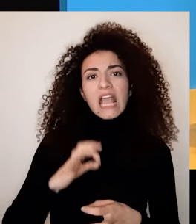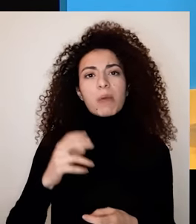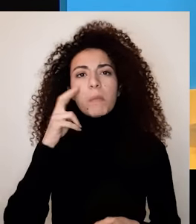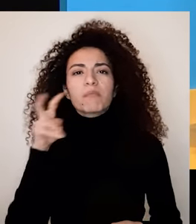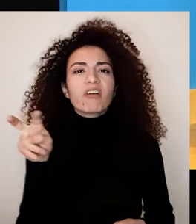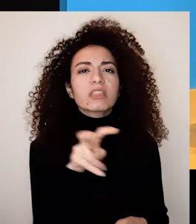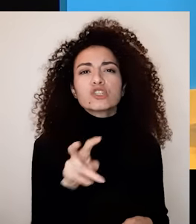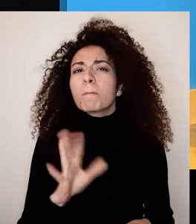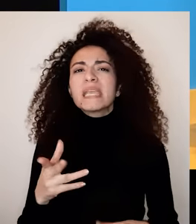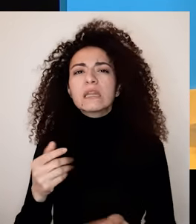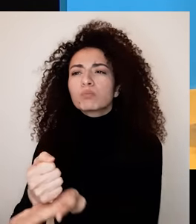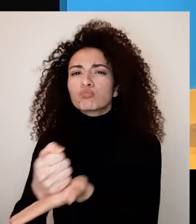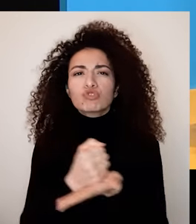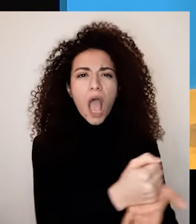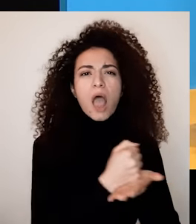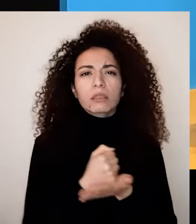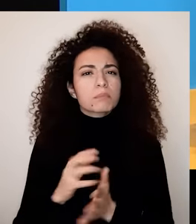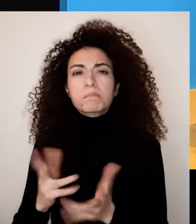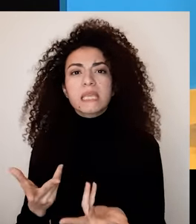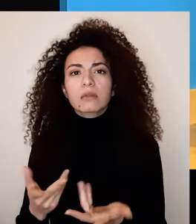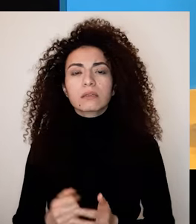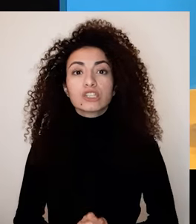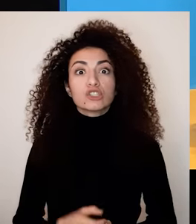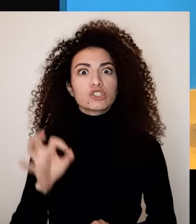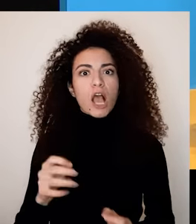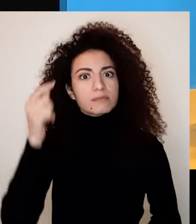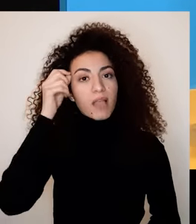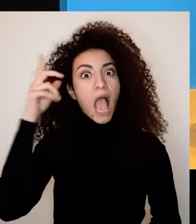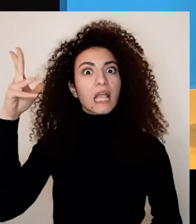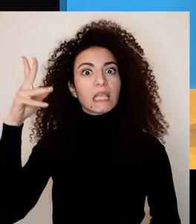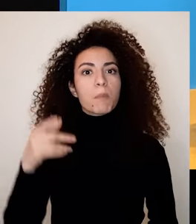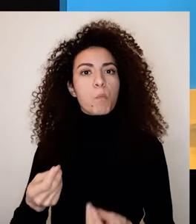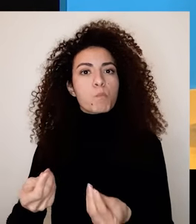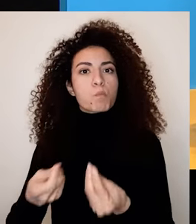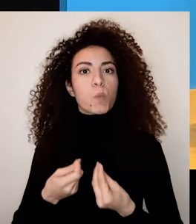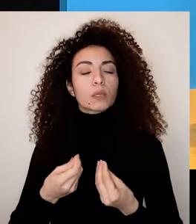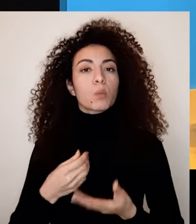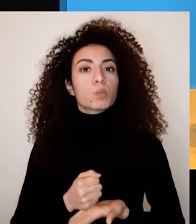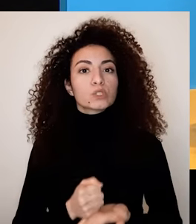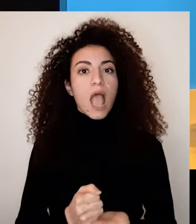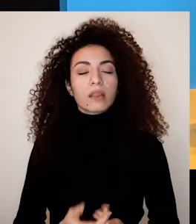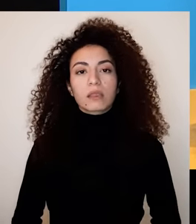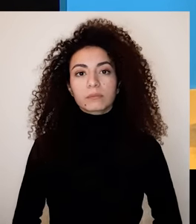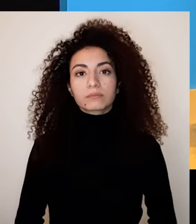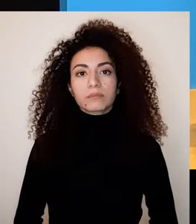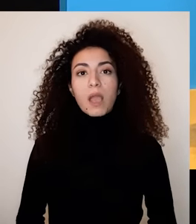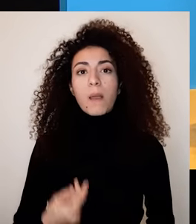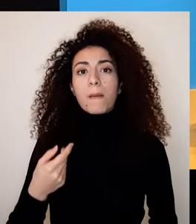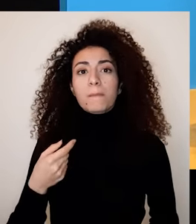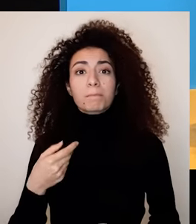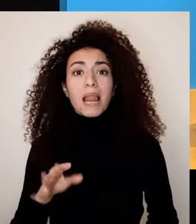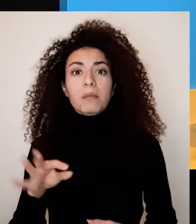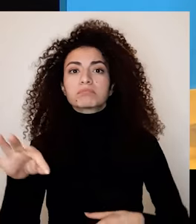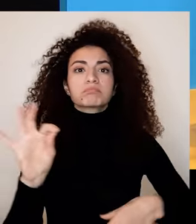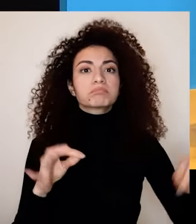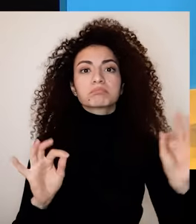غالباً ما بتبحث عن مخلص شخص حكيم قادر على إنقاذ الآخرين من مشاكلهم من دون الحاجة